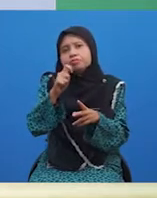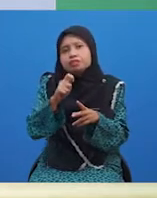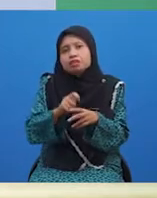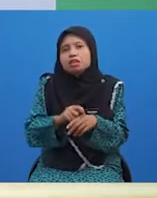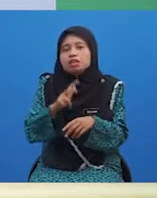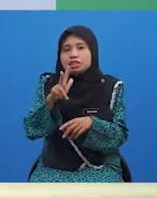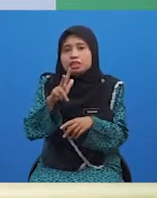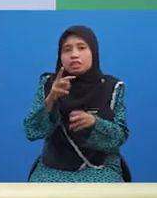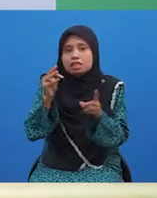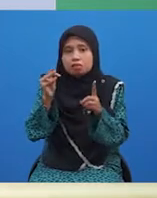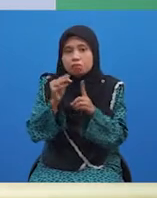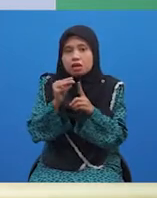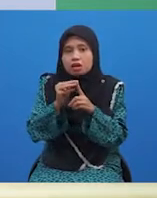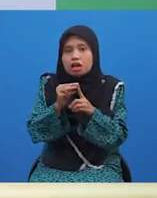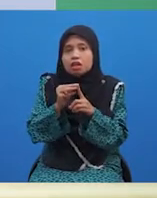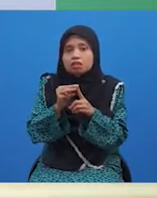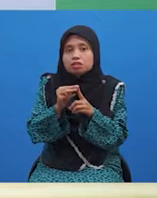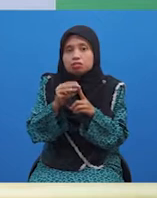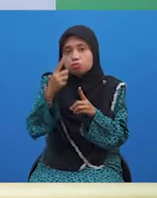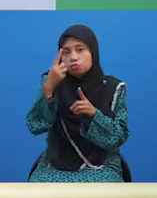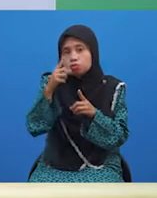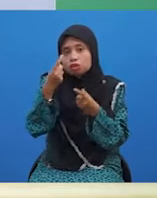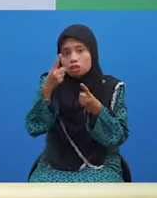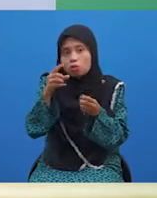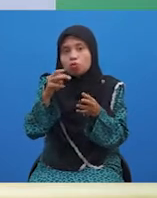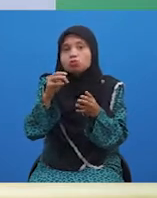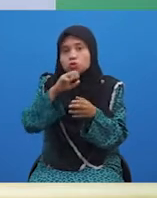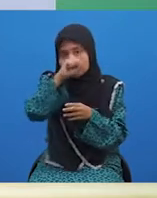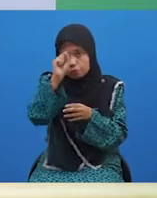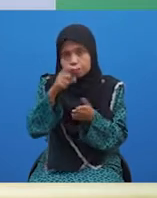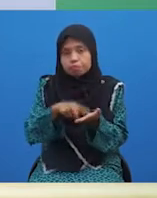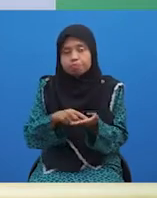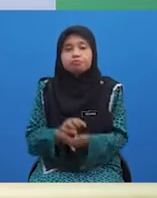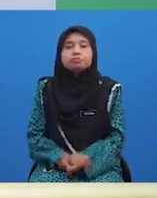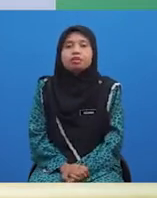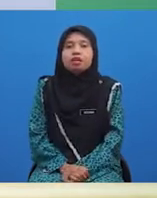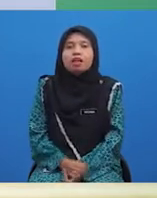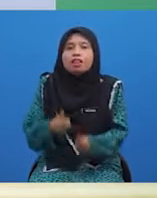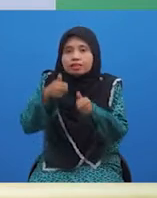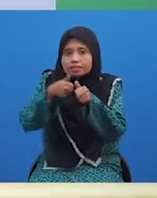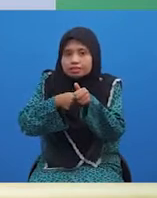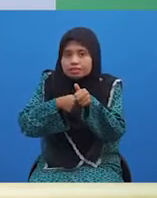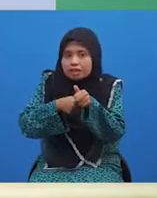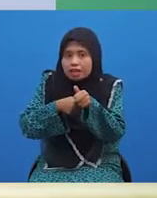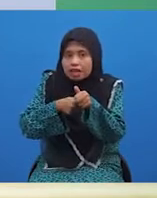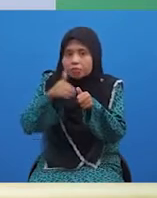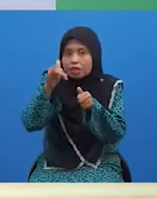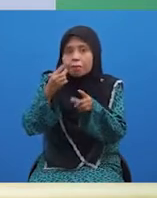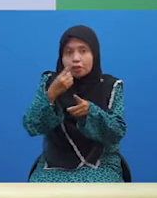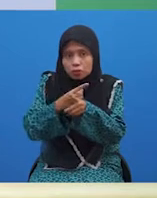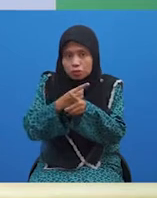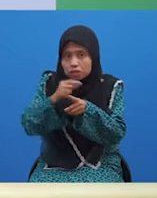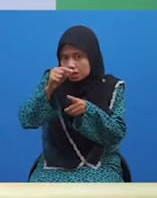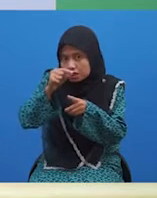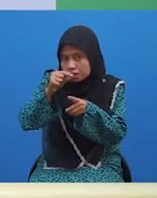Tiga markah diperuntukkan untuk menjawab soalan ini. Setiap ruang yang betul